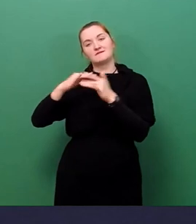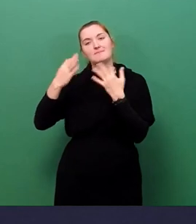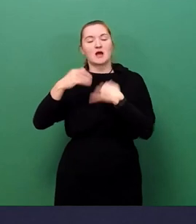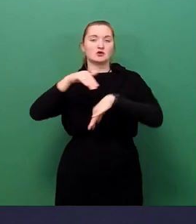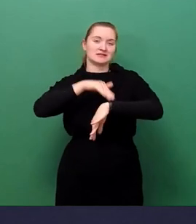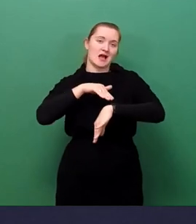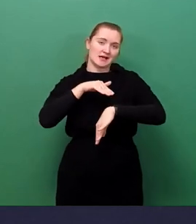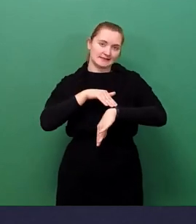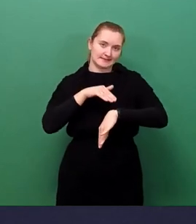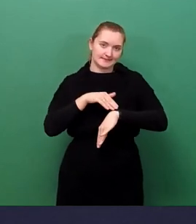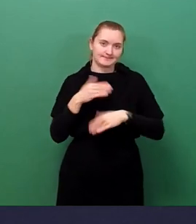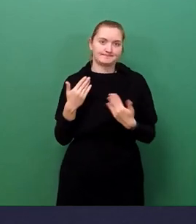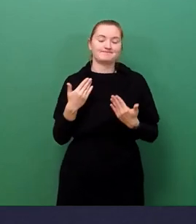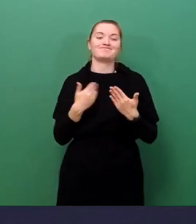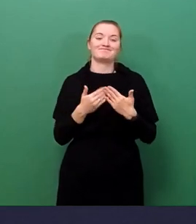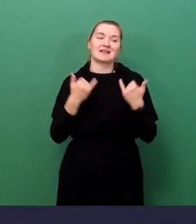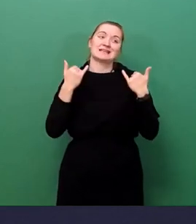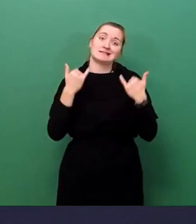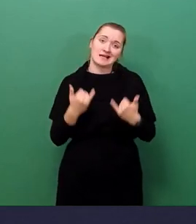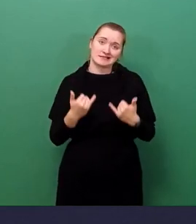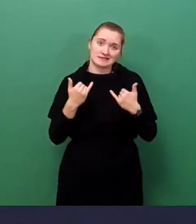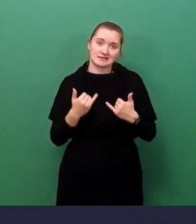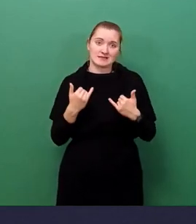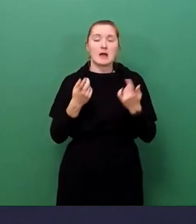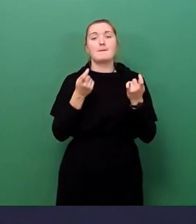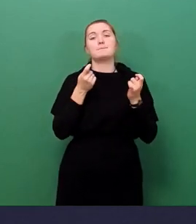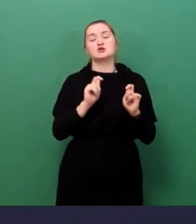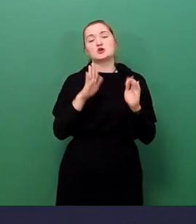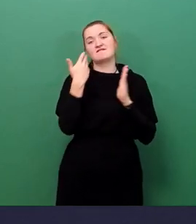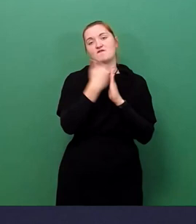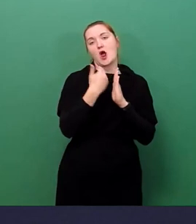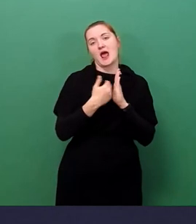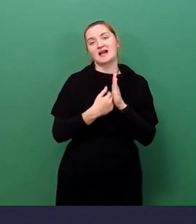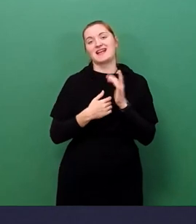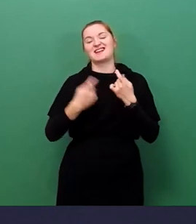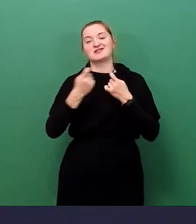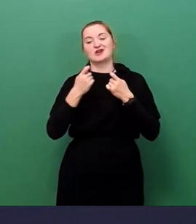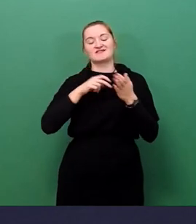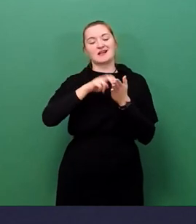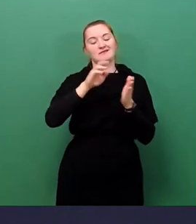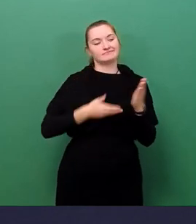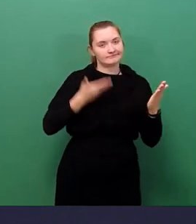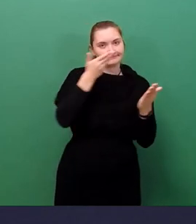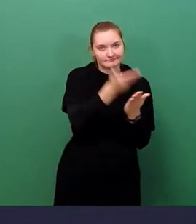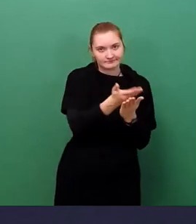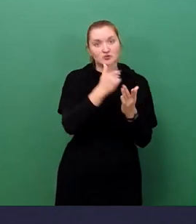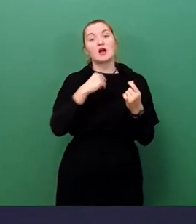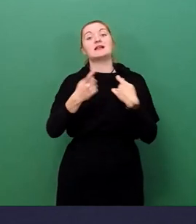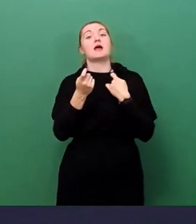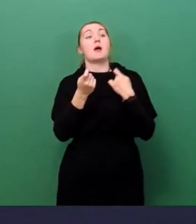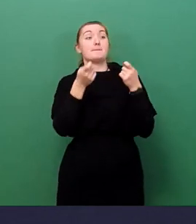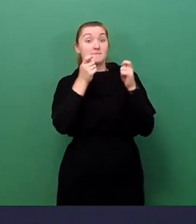sodass erst jetzt die Beschlussvorlage in den Geschäftsgang eingebracht werden konnte. Also die Beschlussvorlage ist auf dem Weg in die Gremien.